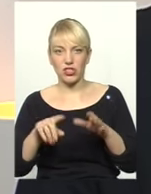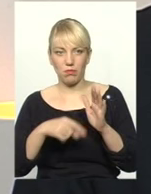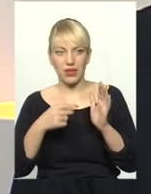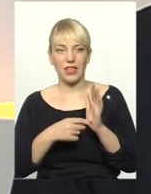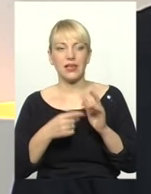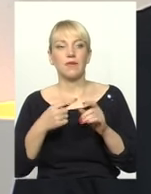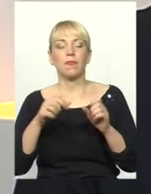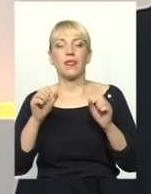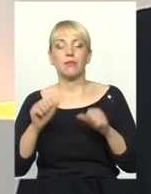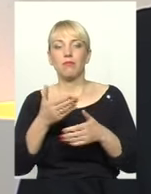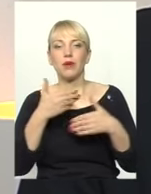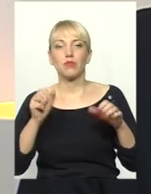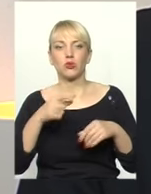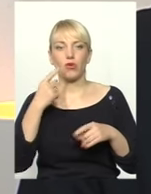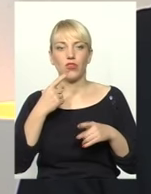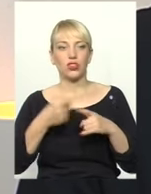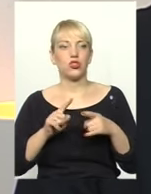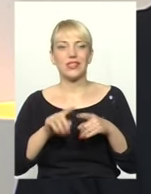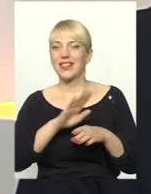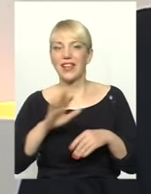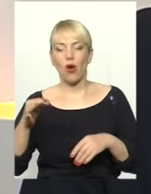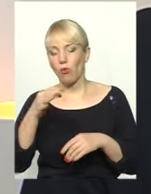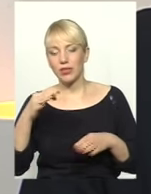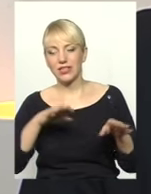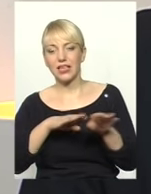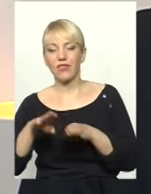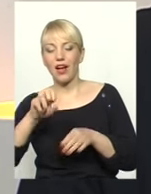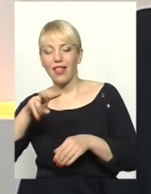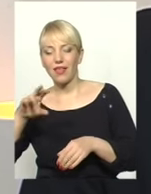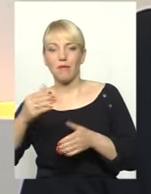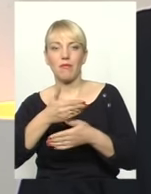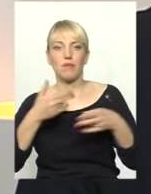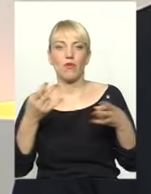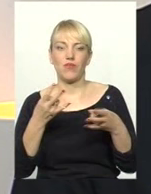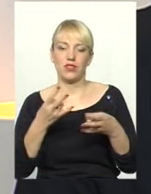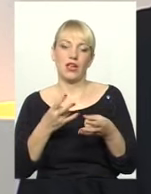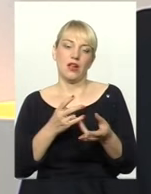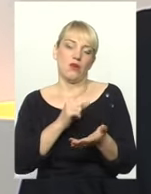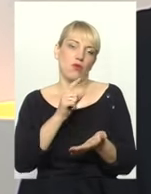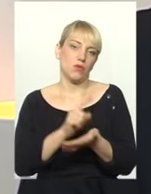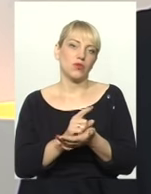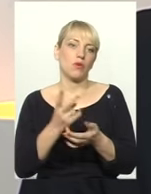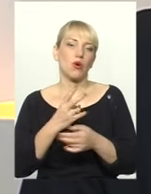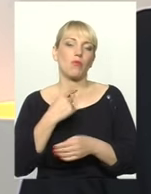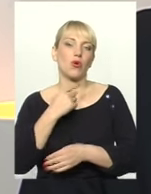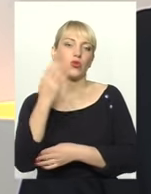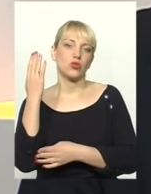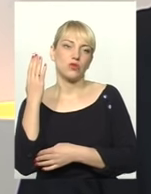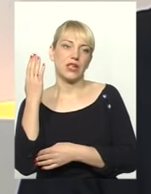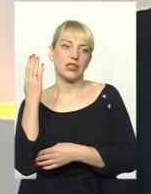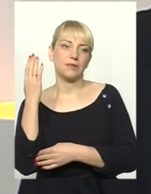рівень, ми можемо говорити, що це не обласний рівень, але ми повинні, наприклад, обласний бюджет голосувати, це йшло б